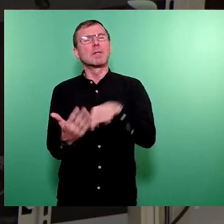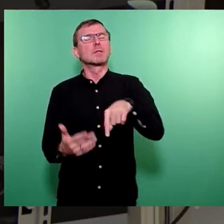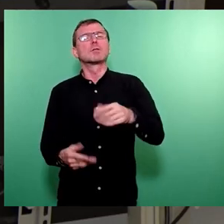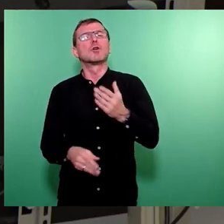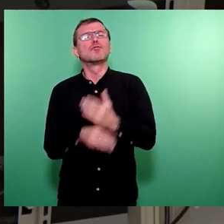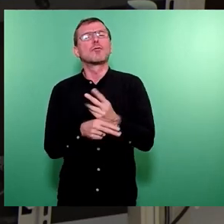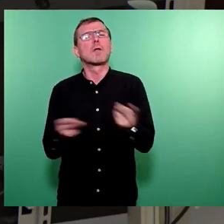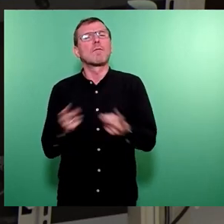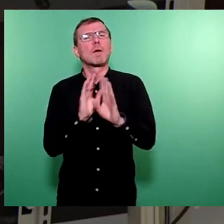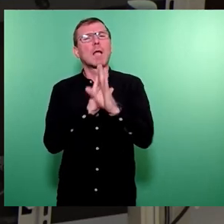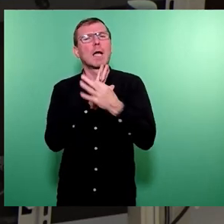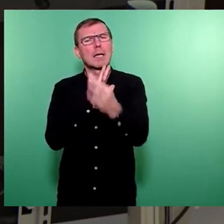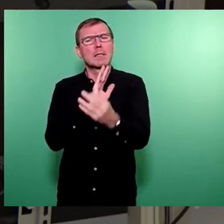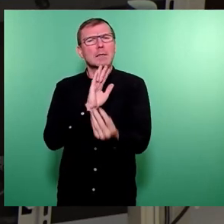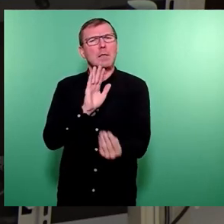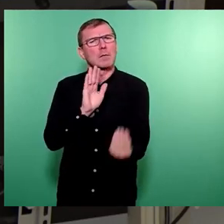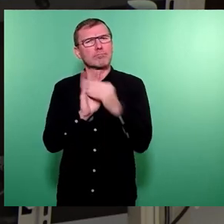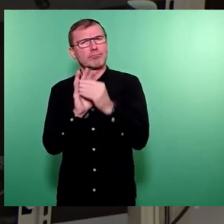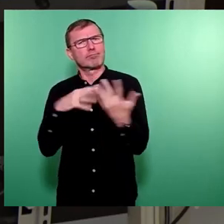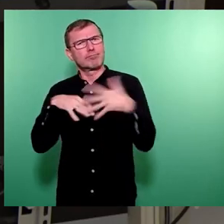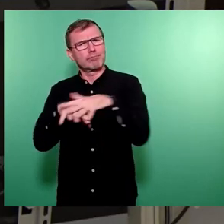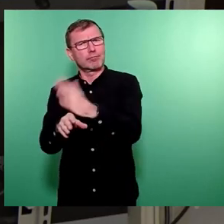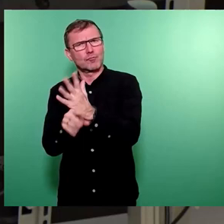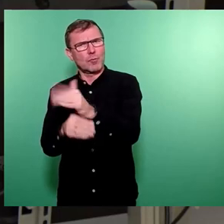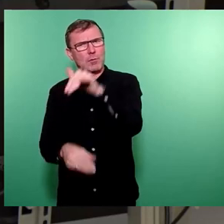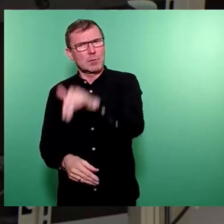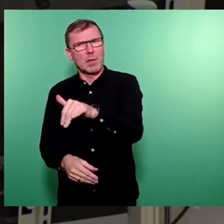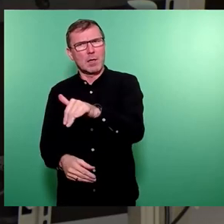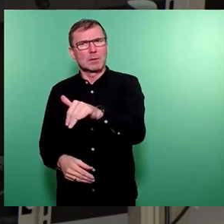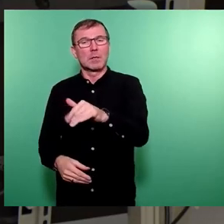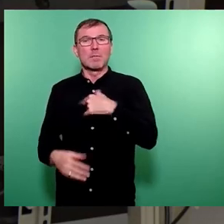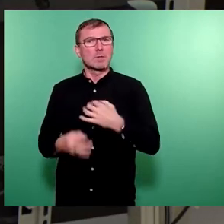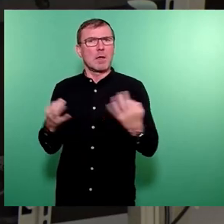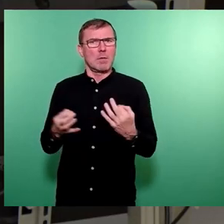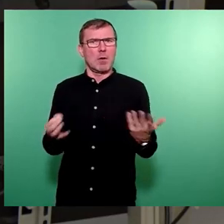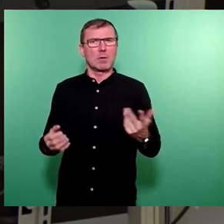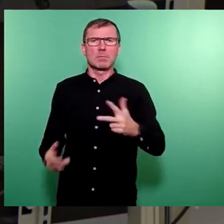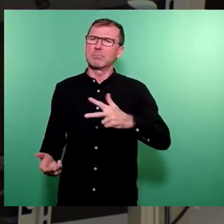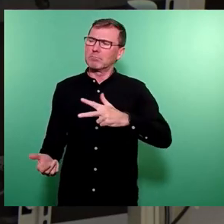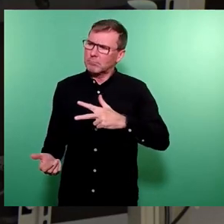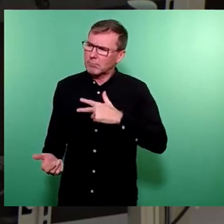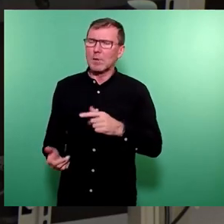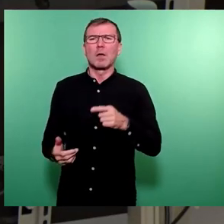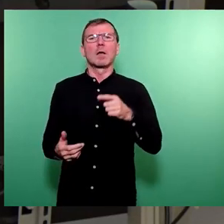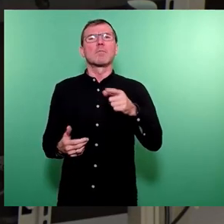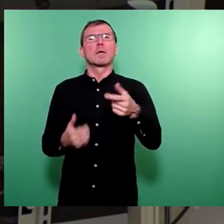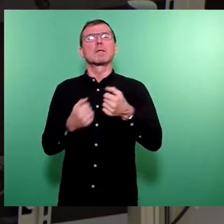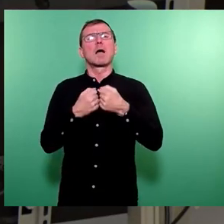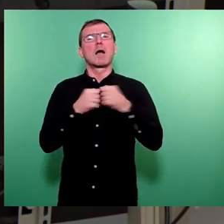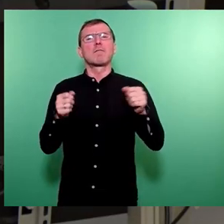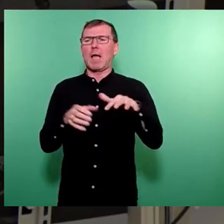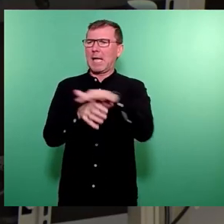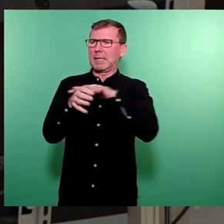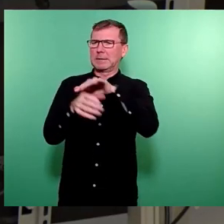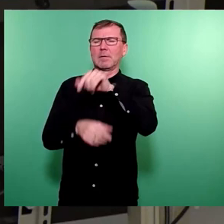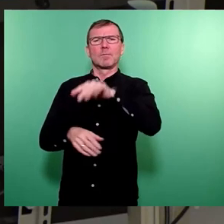Förderrichtlinie Eingang gefunden hat, bräuchte, um wirklich bei der freien Szene, die uns ja